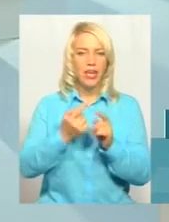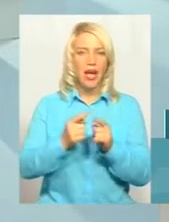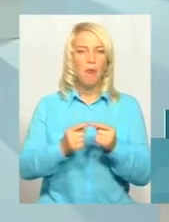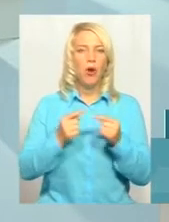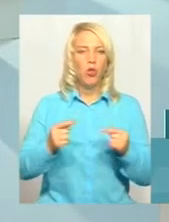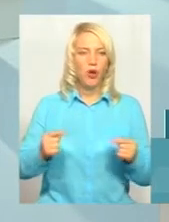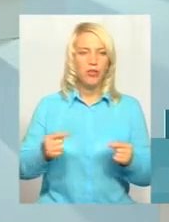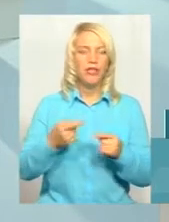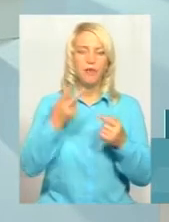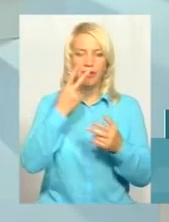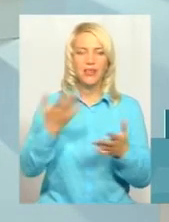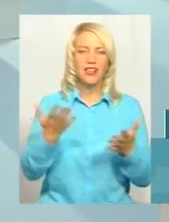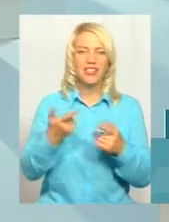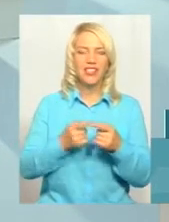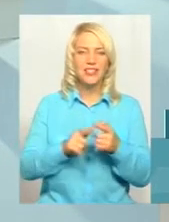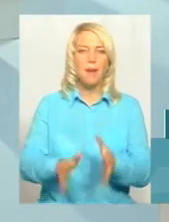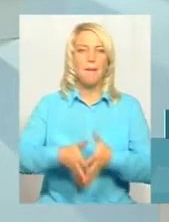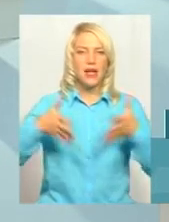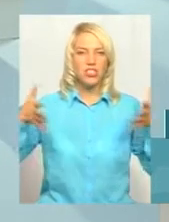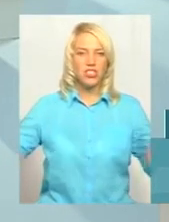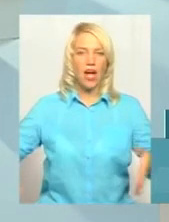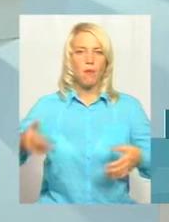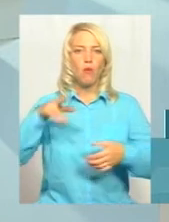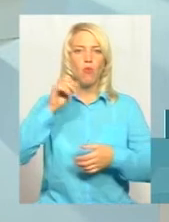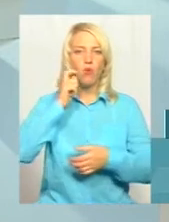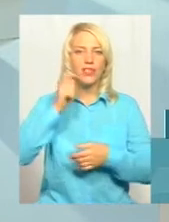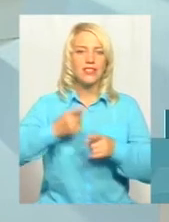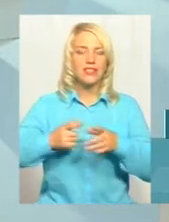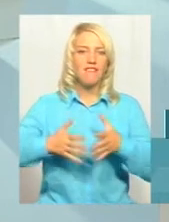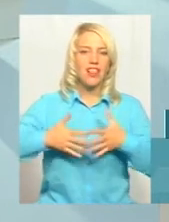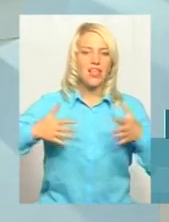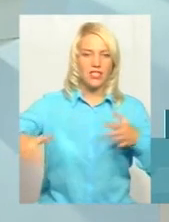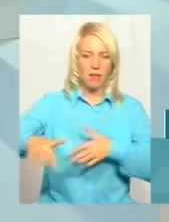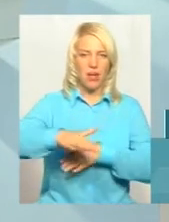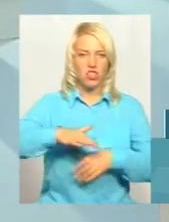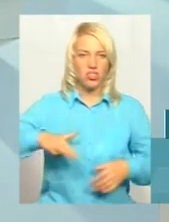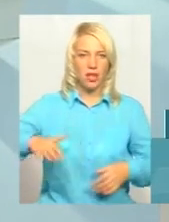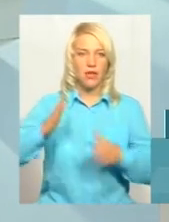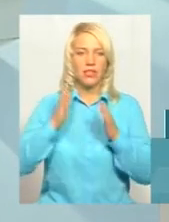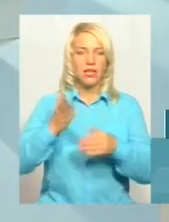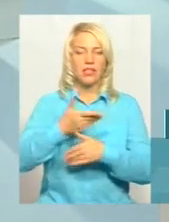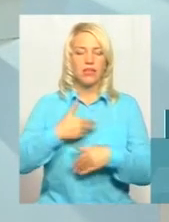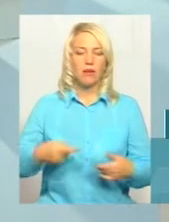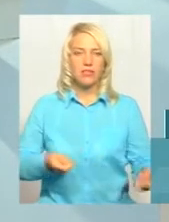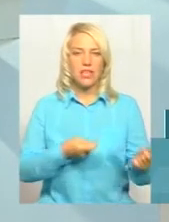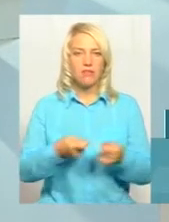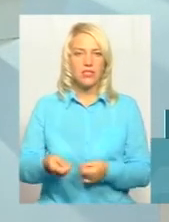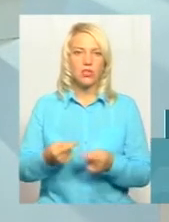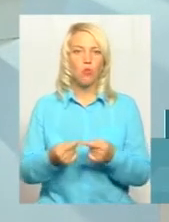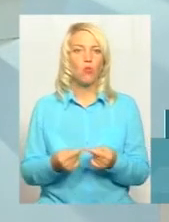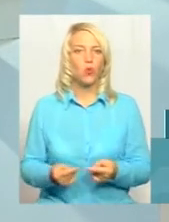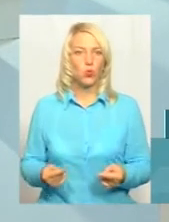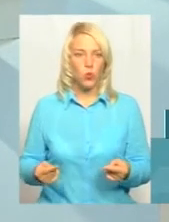Це, типу, який це масштаби. Це по Україні великі масштаби. Тільки нам завезено продукцію, має бути